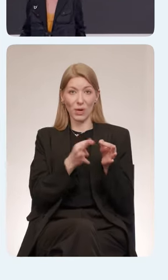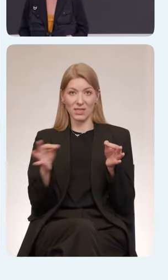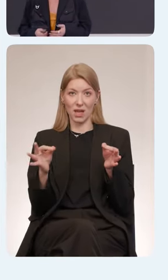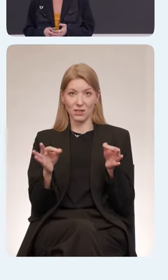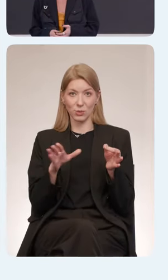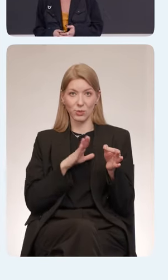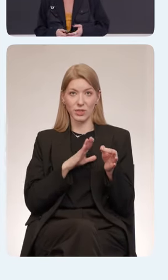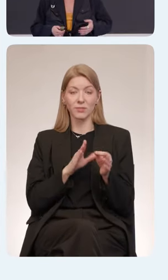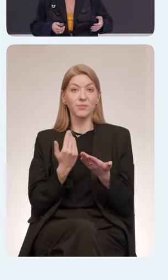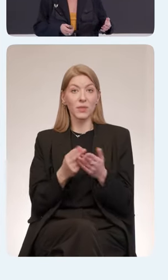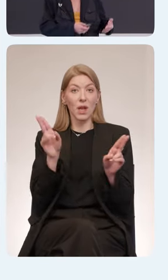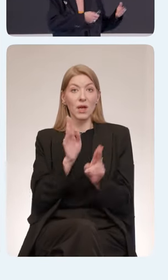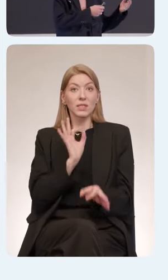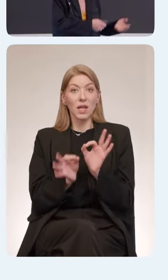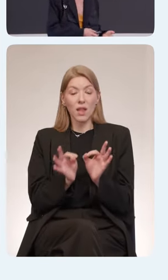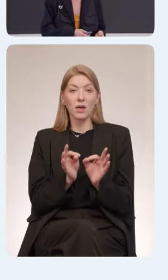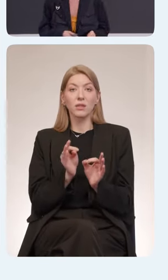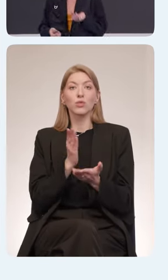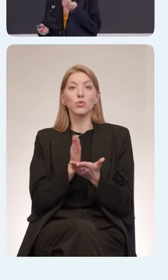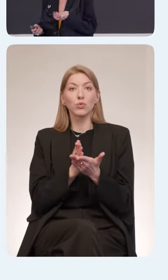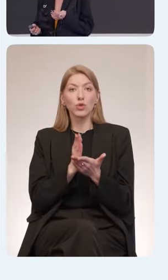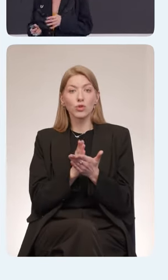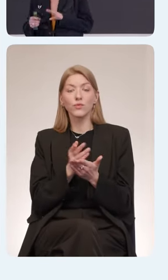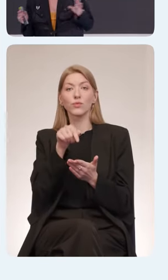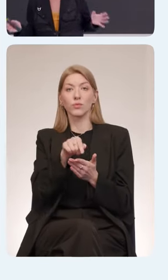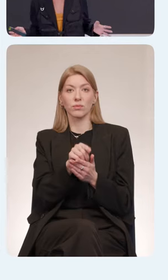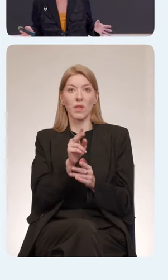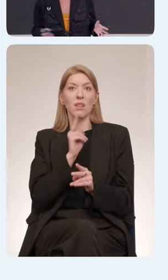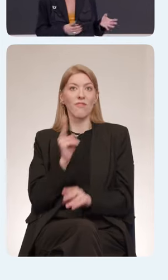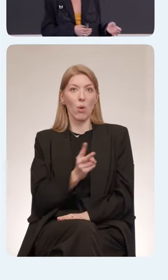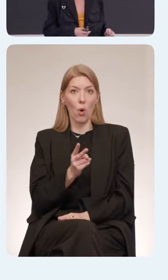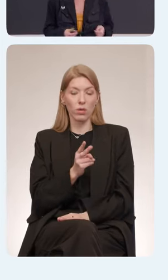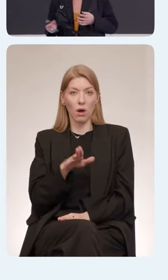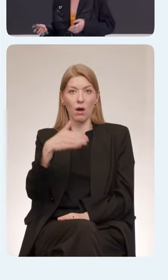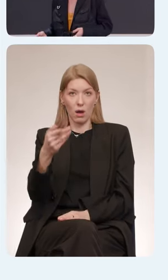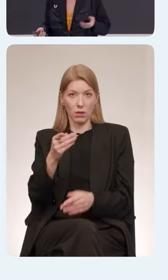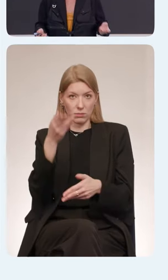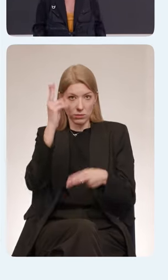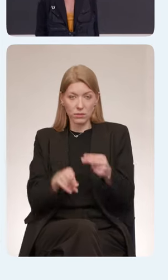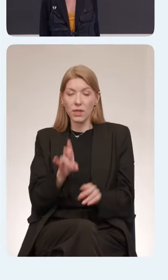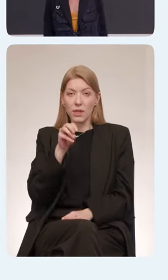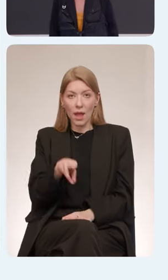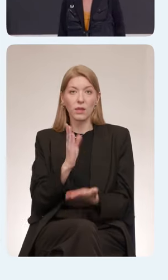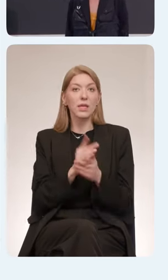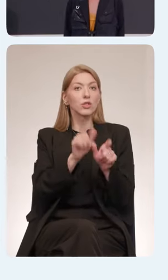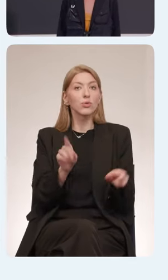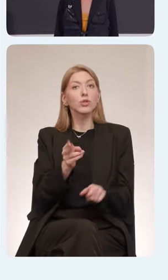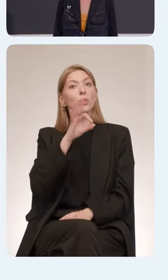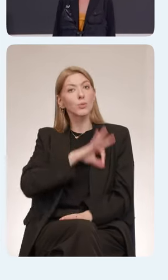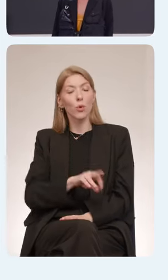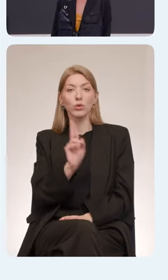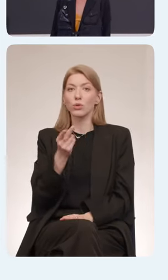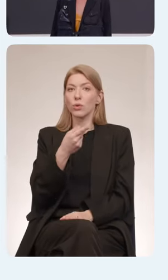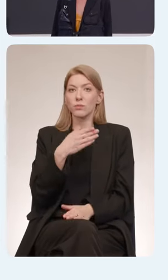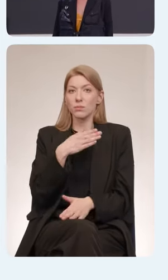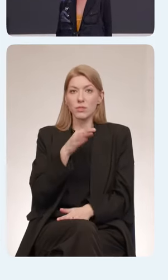вакууме не существует. Всегда вокруг него есть люди, которые его понимают или не понимают, люди, которые его применяют или не применяют. И вот то, насколько